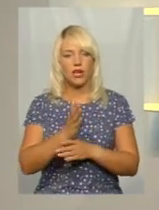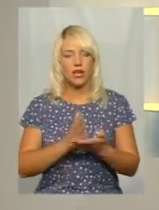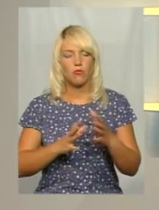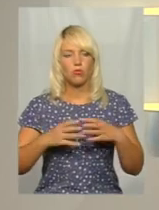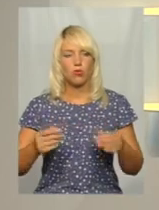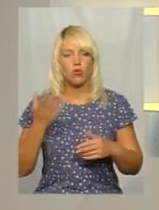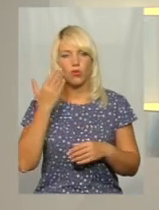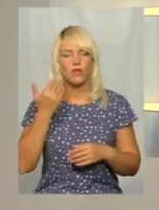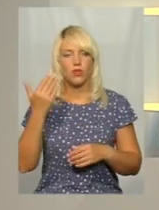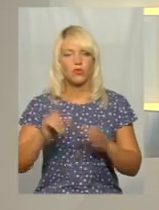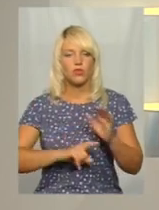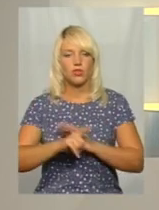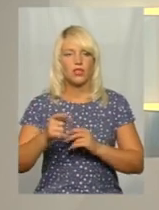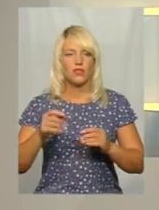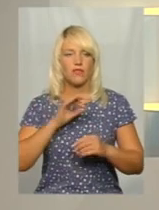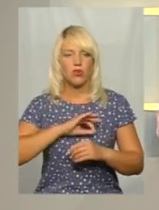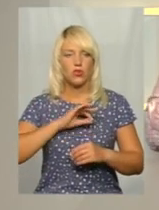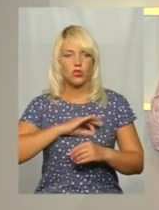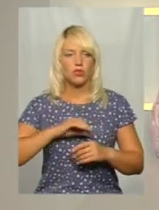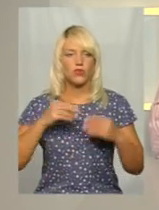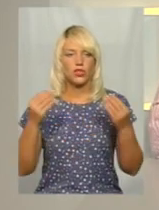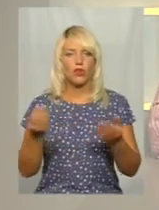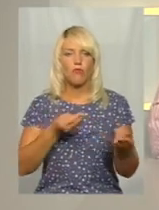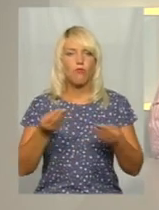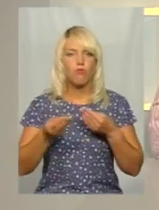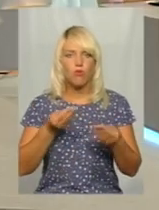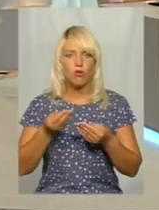коли вони починають використовувати вже борошну нового врожаю?